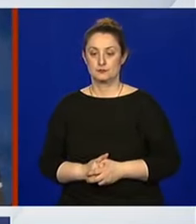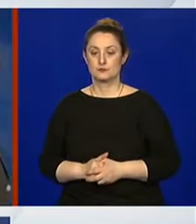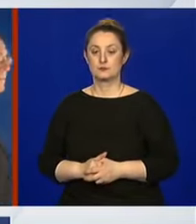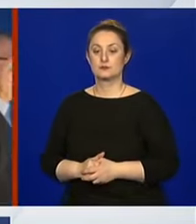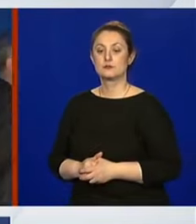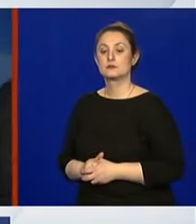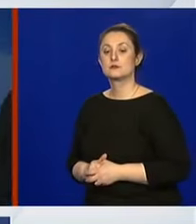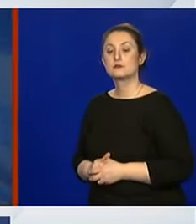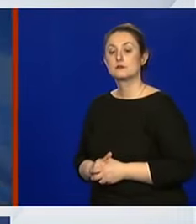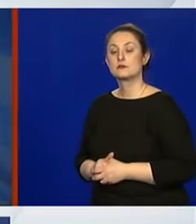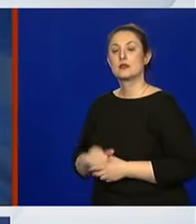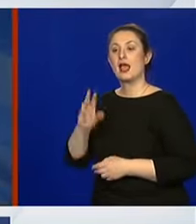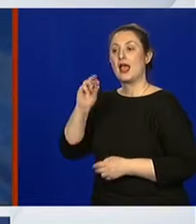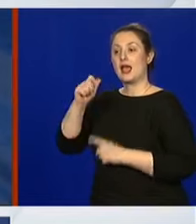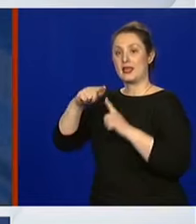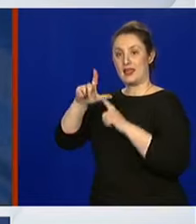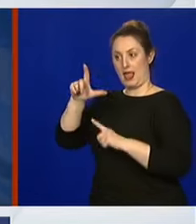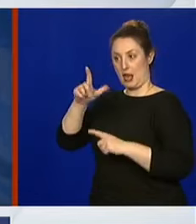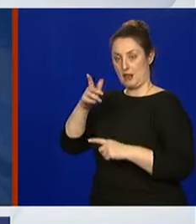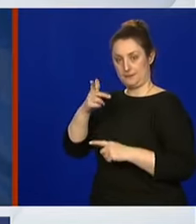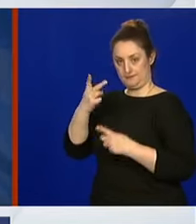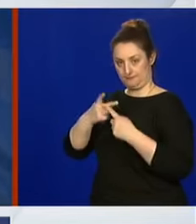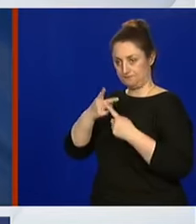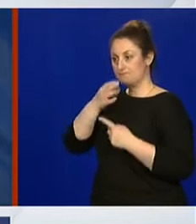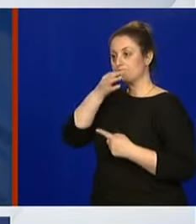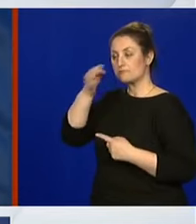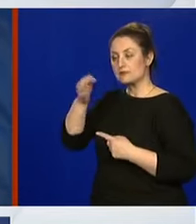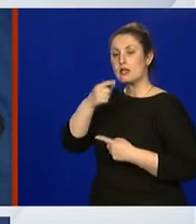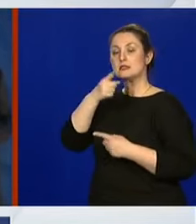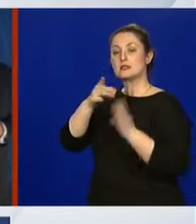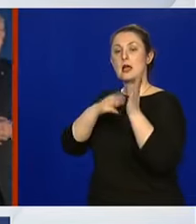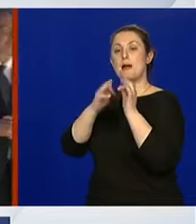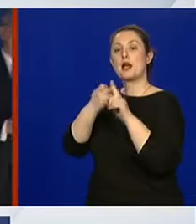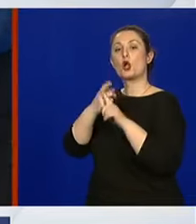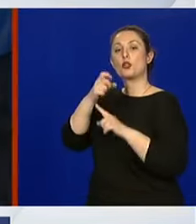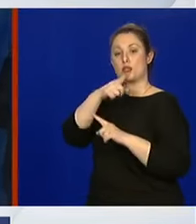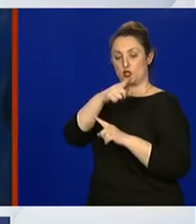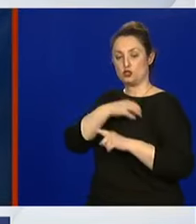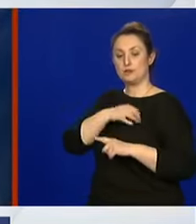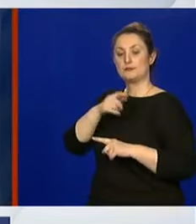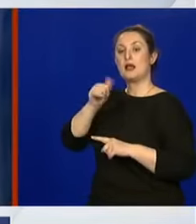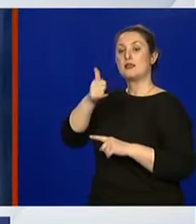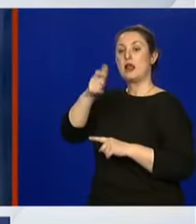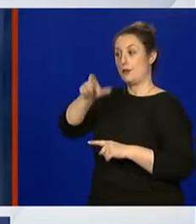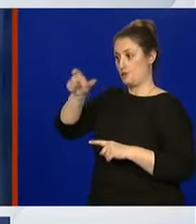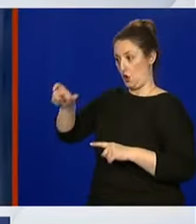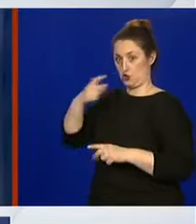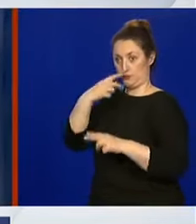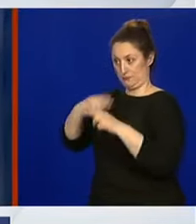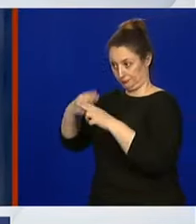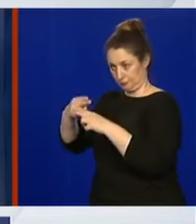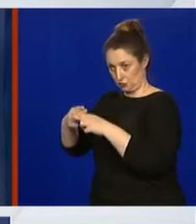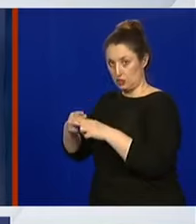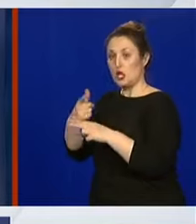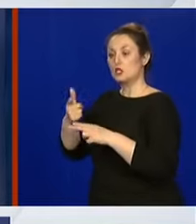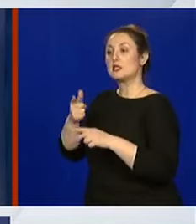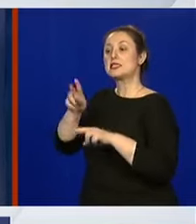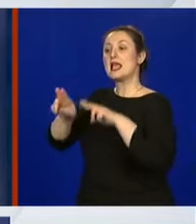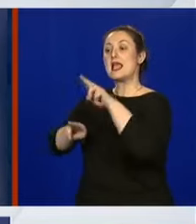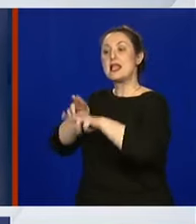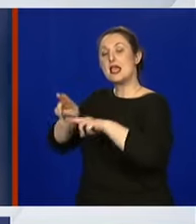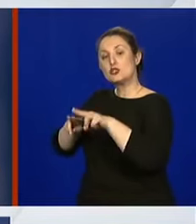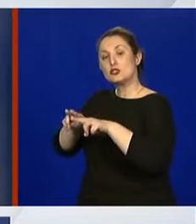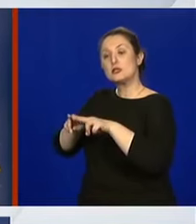Čišak, Požić, RTL za ravnateljicu Markutić. Hoće li se zaražene početi liječiti krvnom plazmom onih koji su